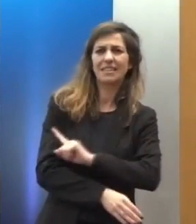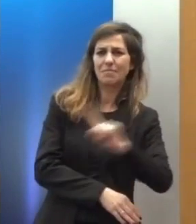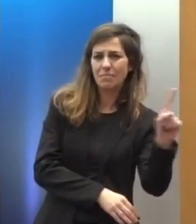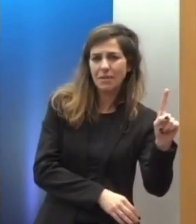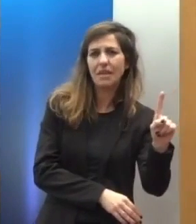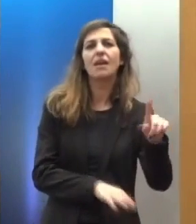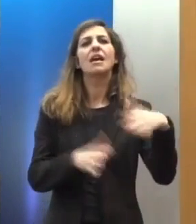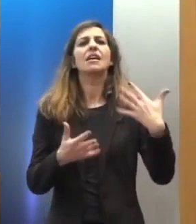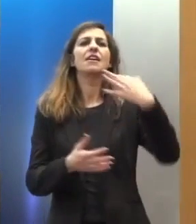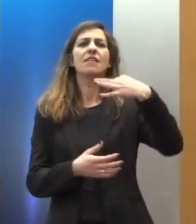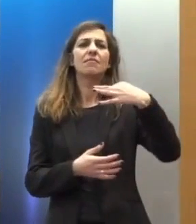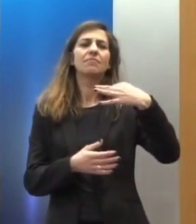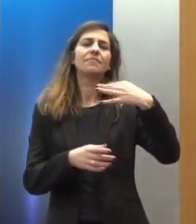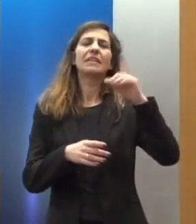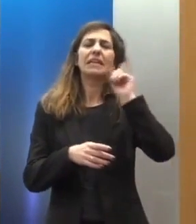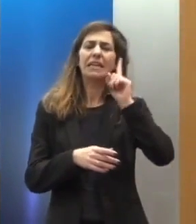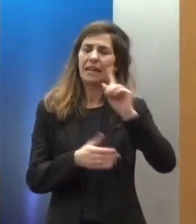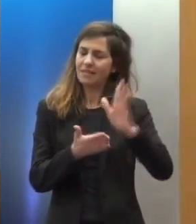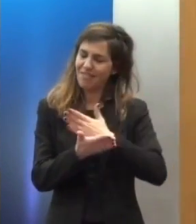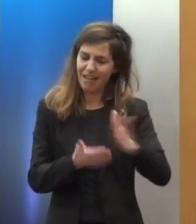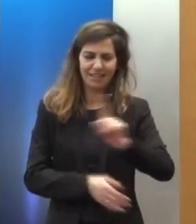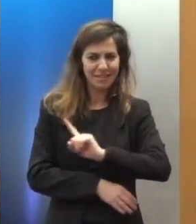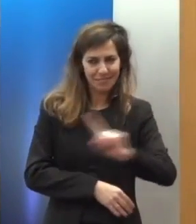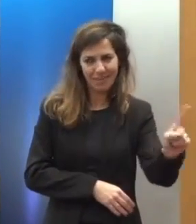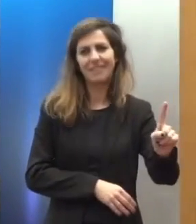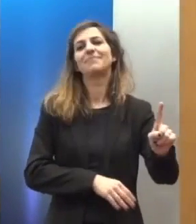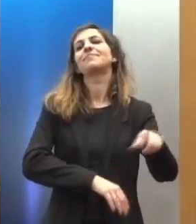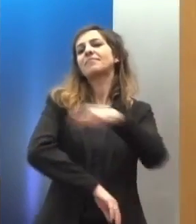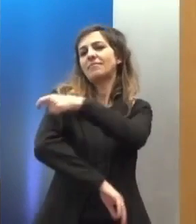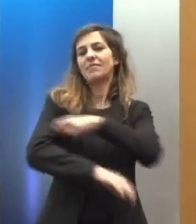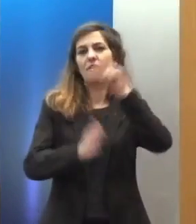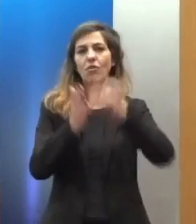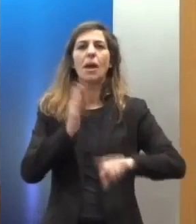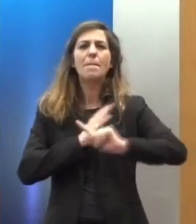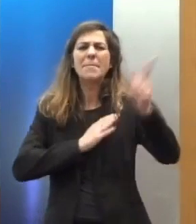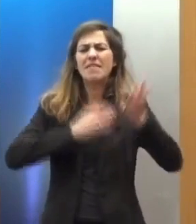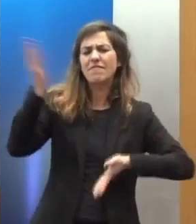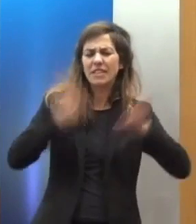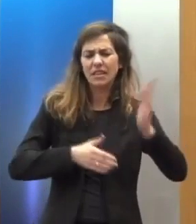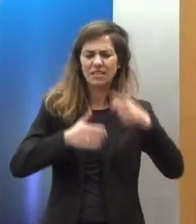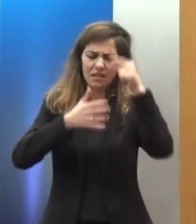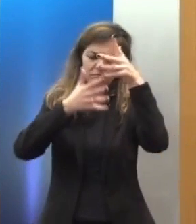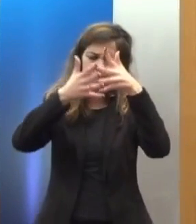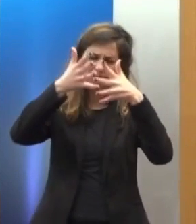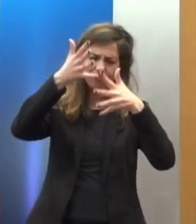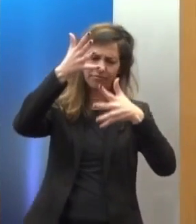Εξάλληψη των Διακρίσεων κατά των Γυναικών, τη Σύμβαση των Ηνωμένων Εθνών κατά των Βασανιστερίων και ούτω καθεξής.